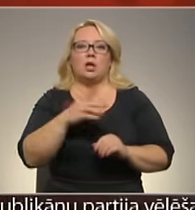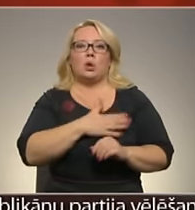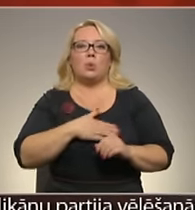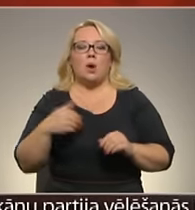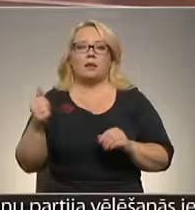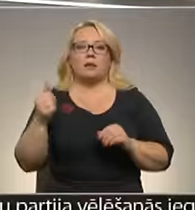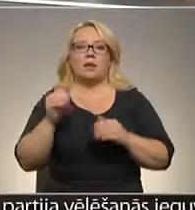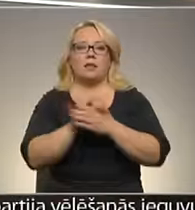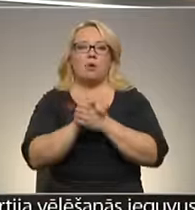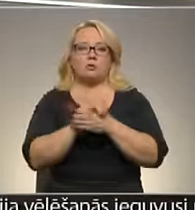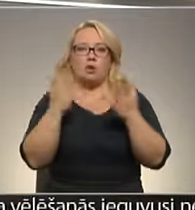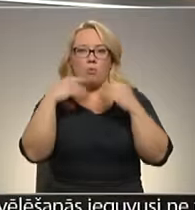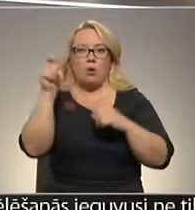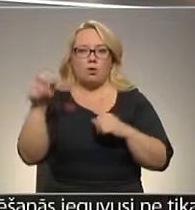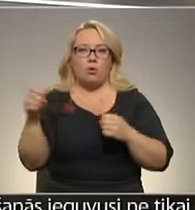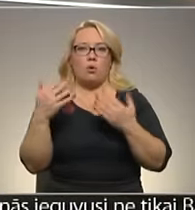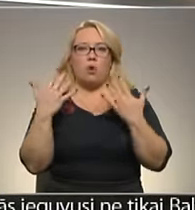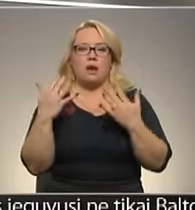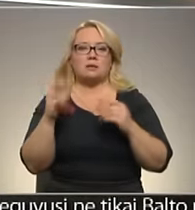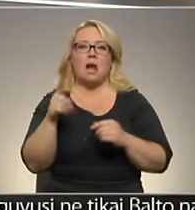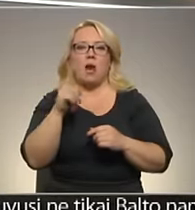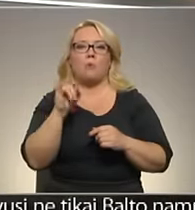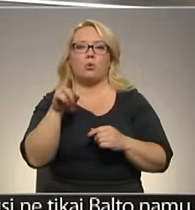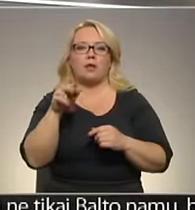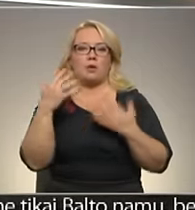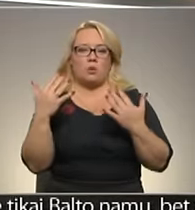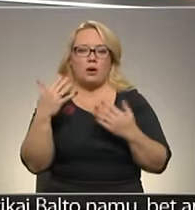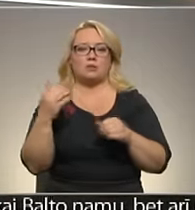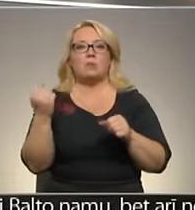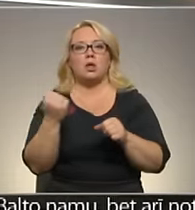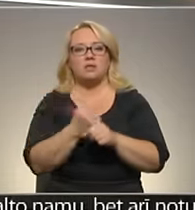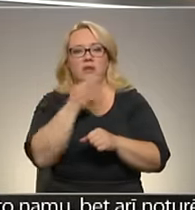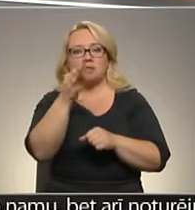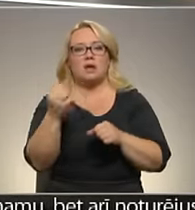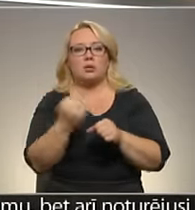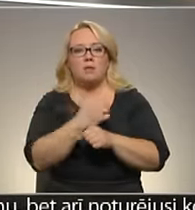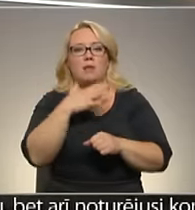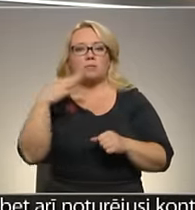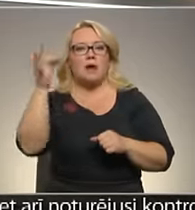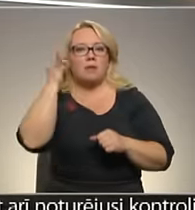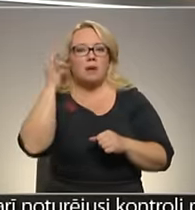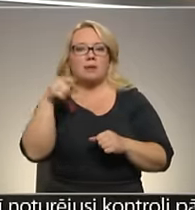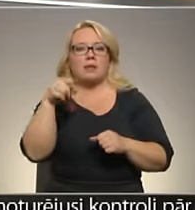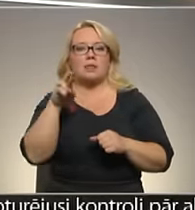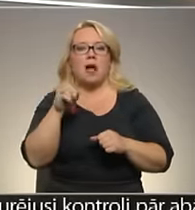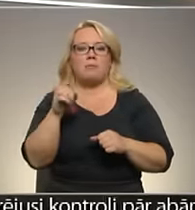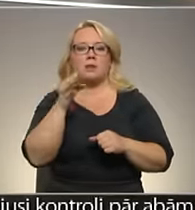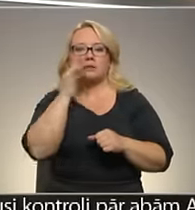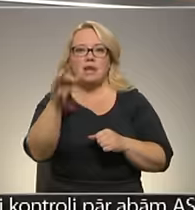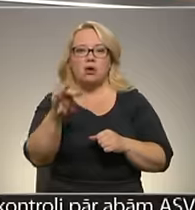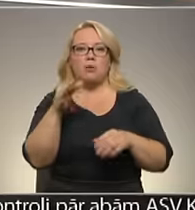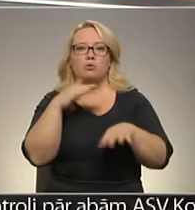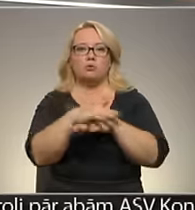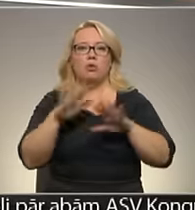draudzīgo politiķu rokās, kā piemēram Putina rokās. Bet tomēr ļoti daudziem atmiņā ir šis Trumpa izteikumi, ka uzbrukuma